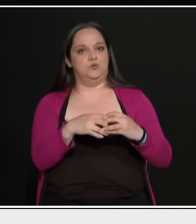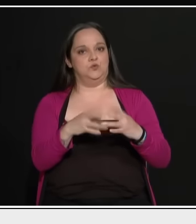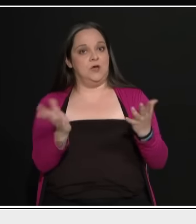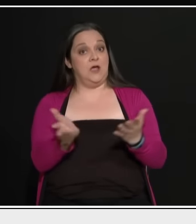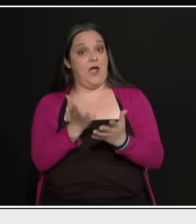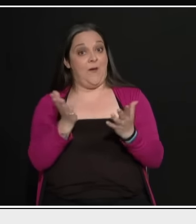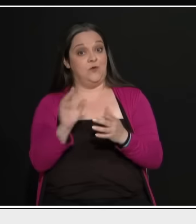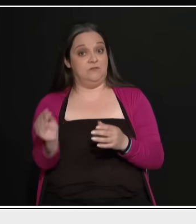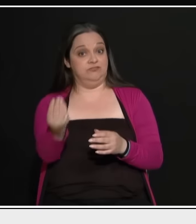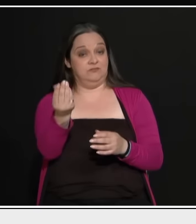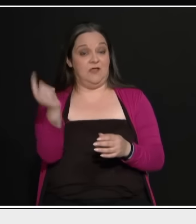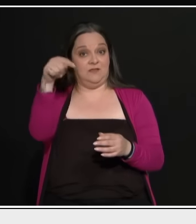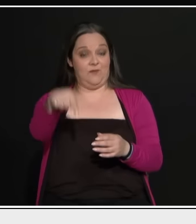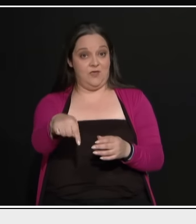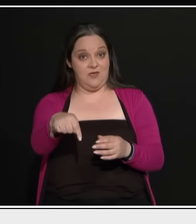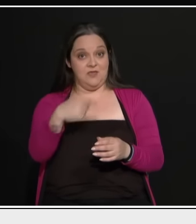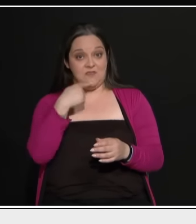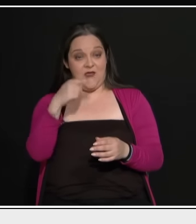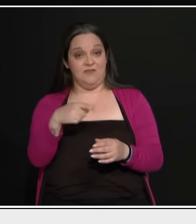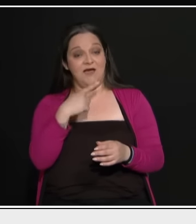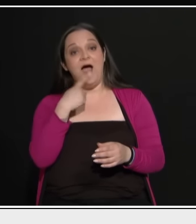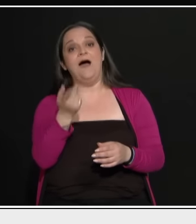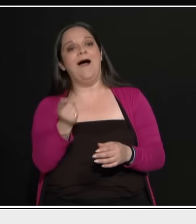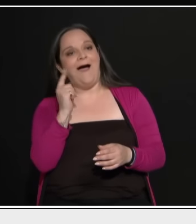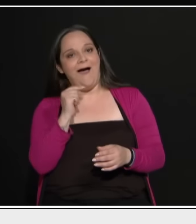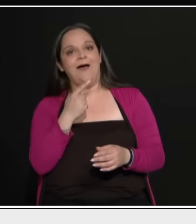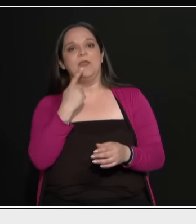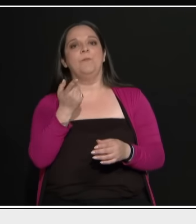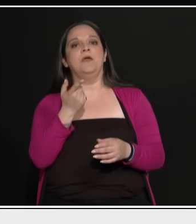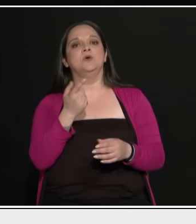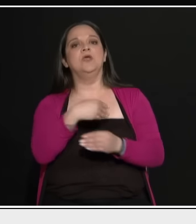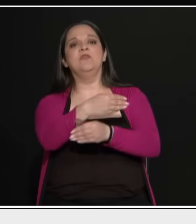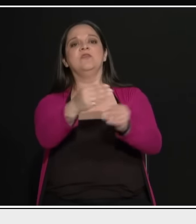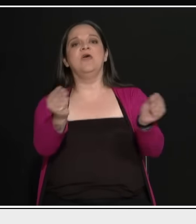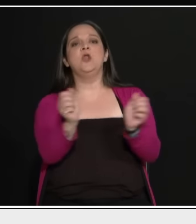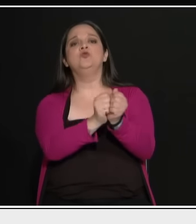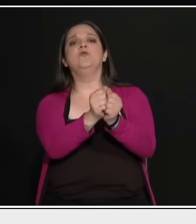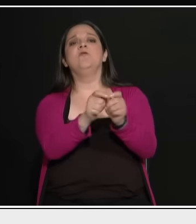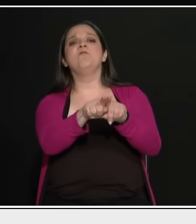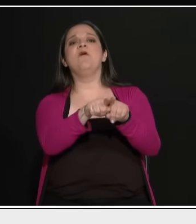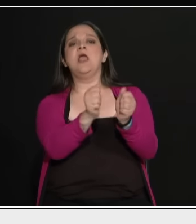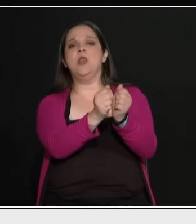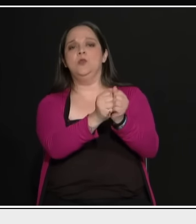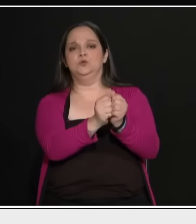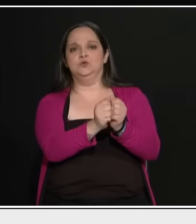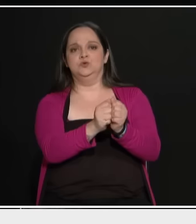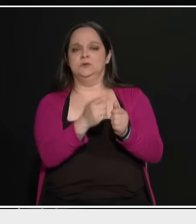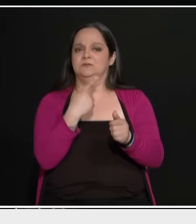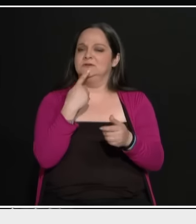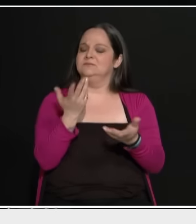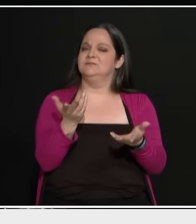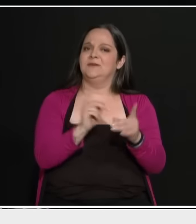πει τα δίνει στους φίλους του, στους κολλητούς του. Θα πείτε ότι δίνει κίνητρα. Συπίσκονται.